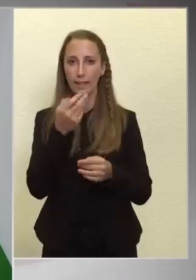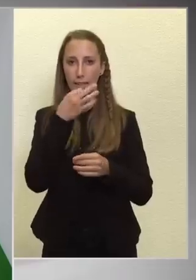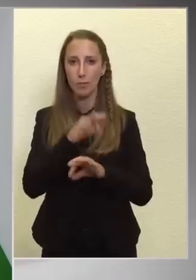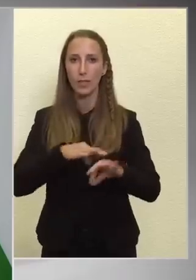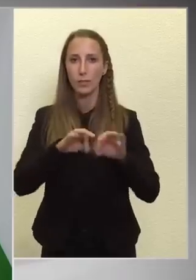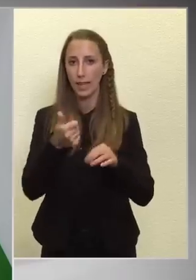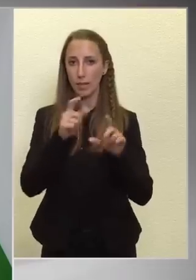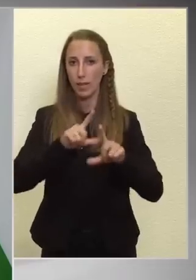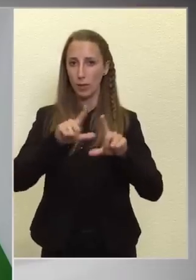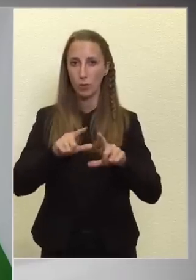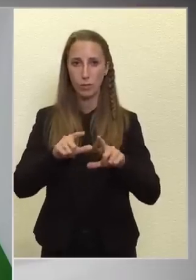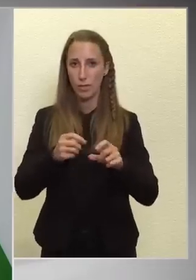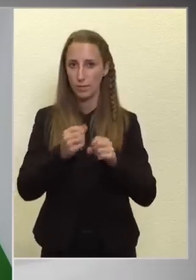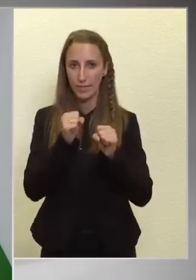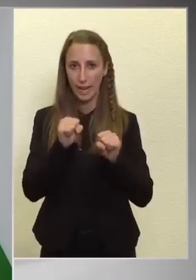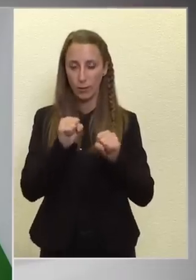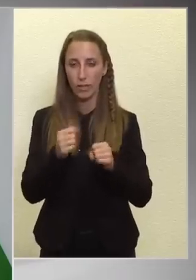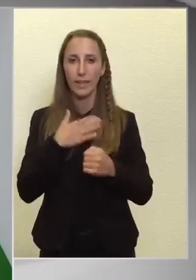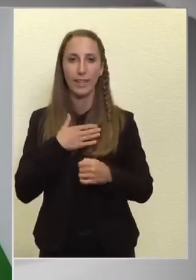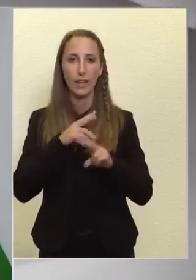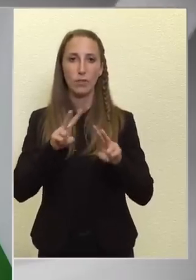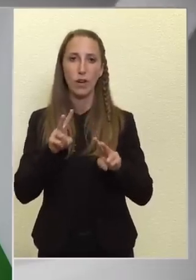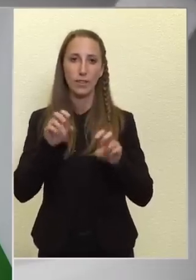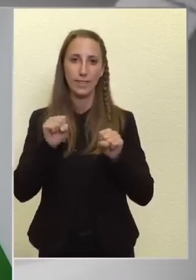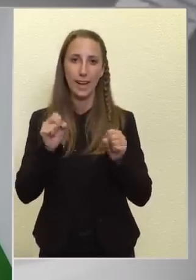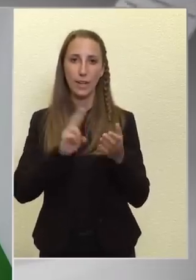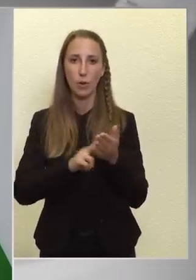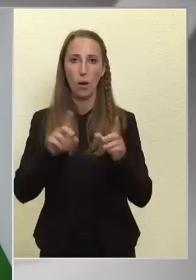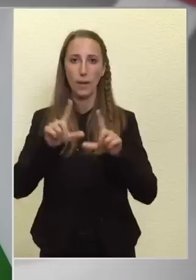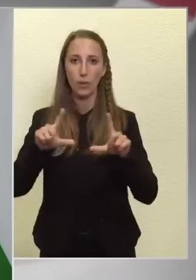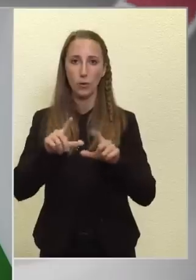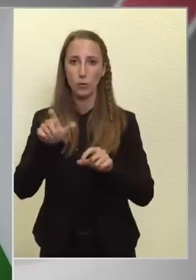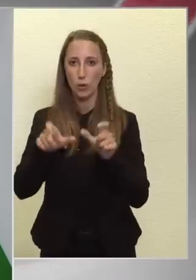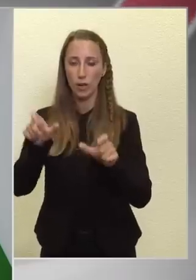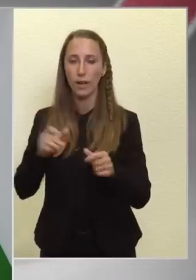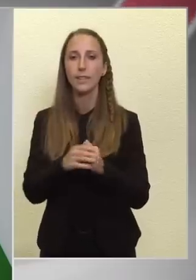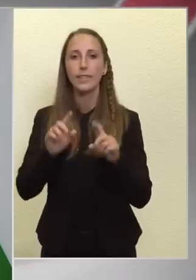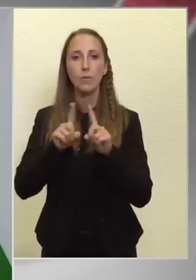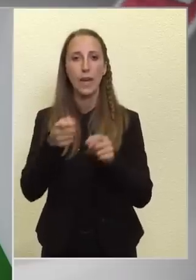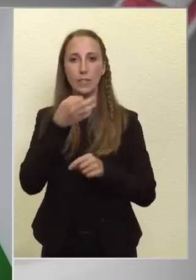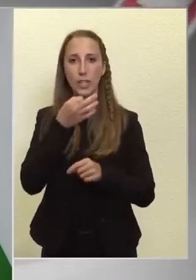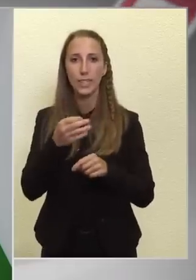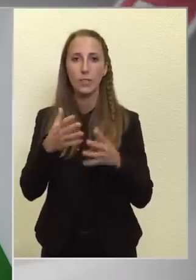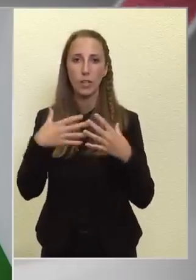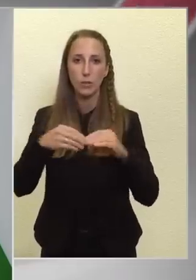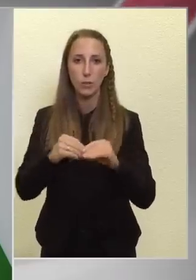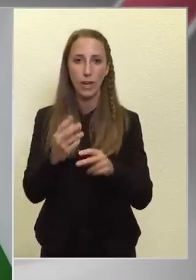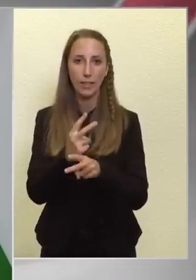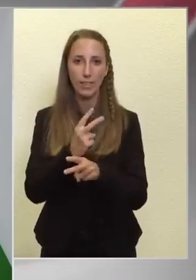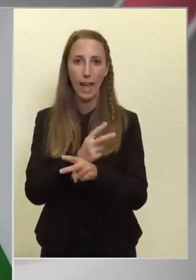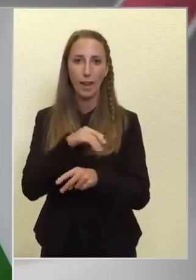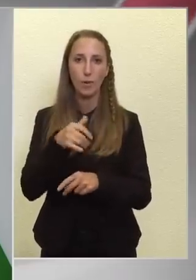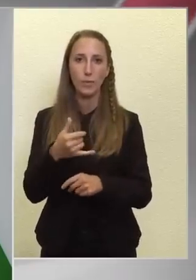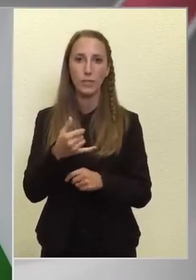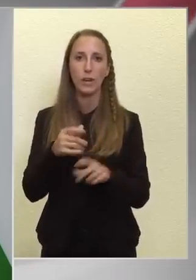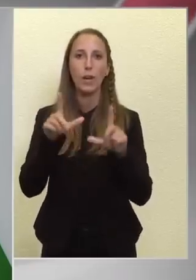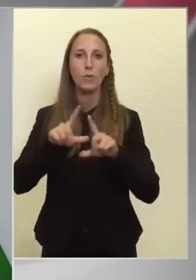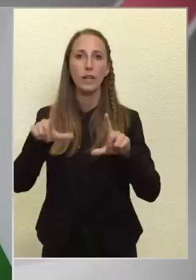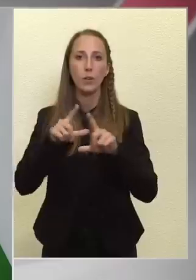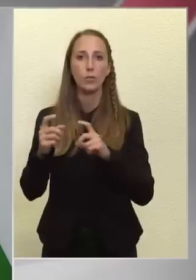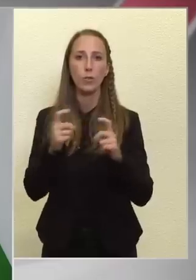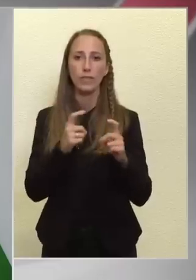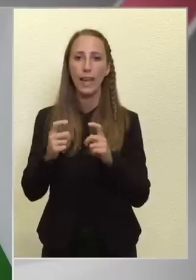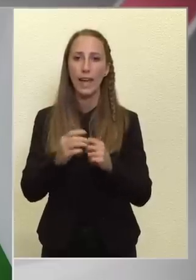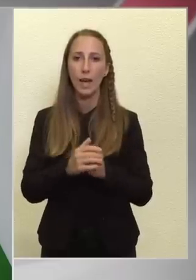pedagógus nem sztrájkolhat. Nálunk van a pedagógusoknak sztrájk joga. Az egy más kérdés, hogy a szülőket az állam és a pedagógusok